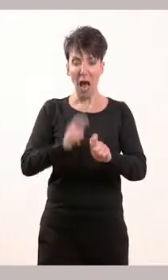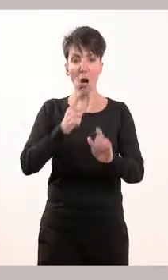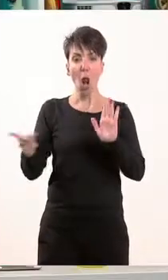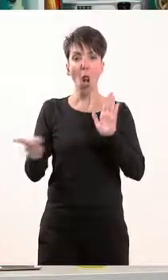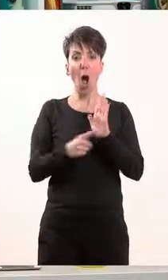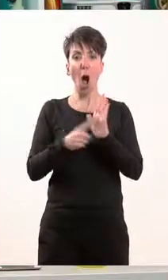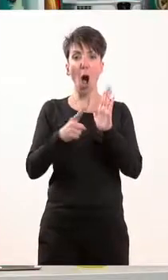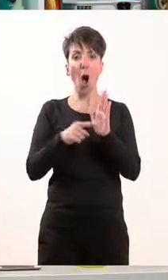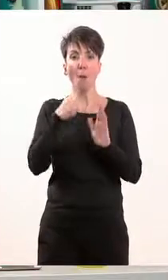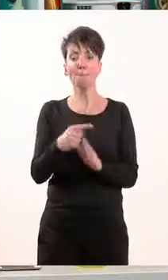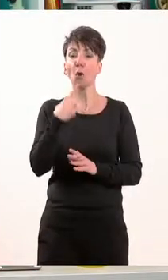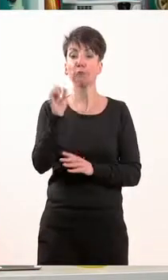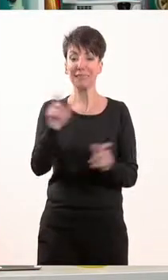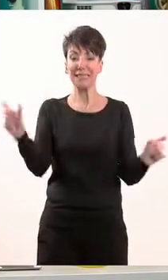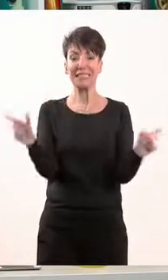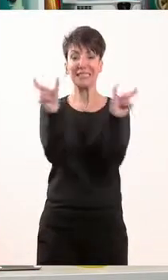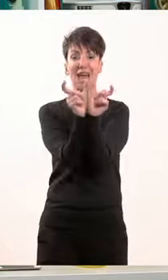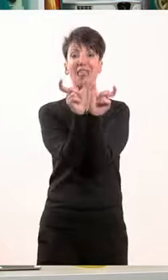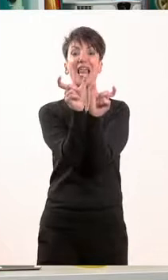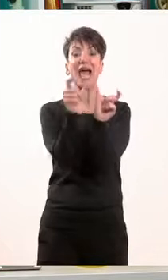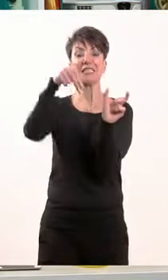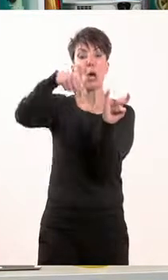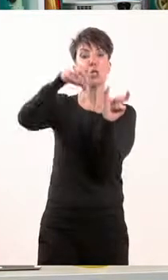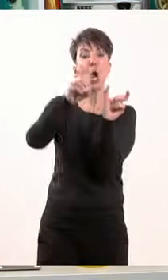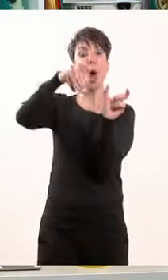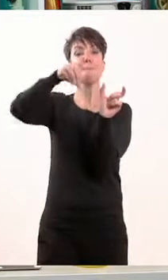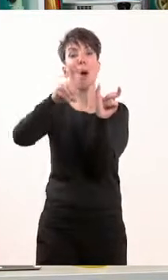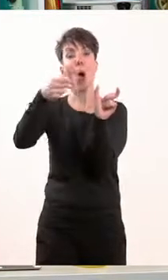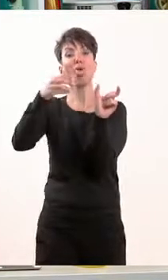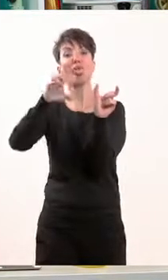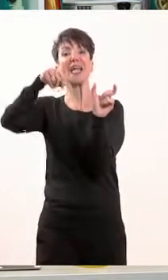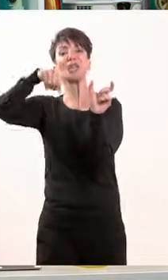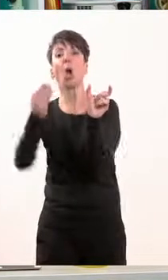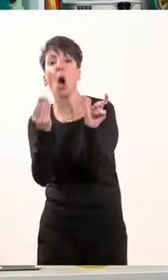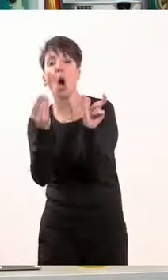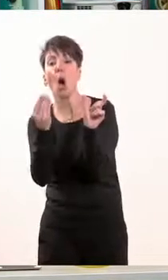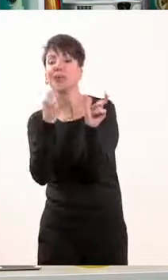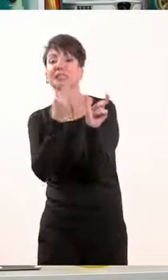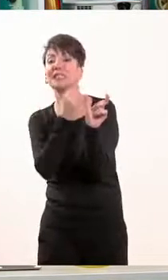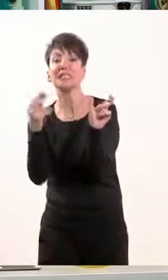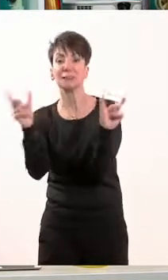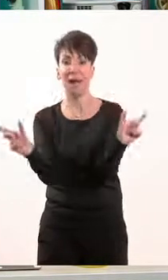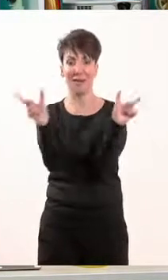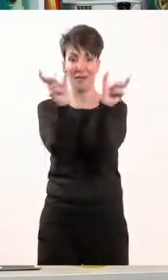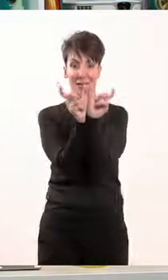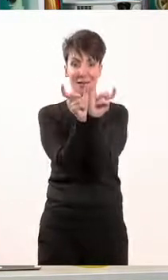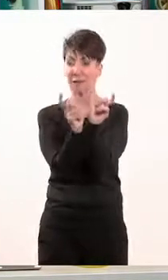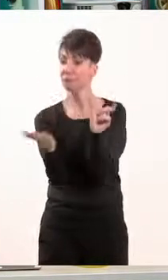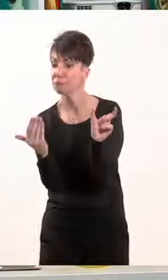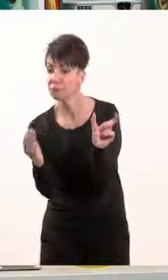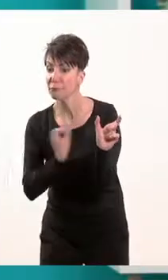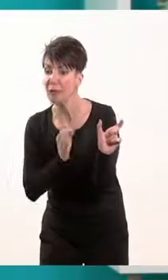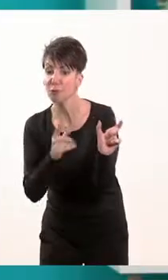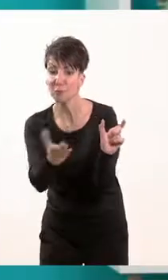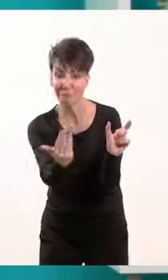λέξη. Ναι Μέρουλα, πες μου. Πολύ ωραία, να ακούσω λιγάκι κι άλλο, να μου πει ο